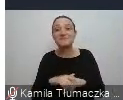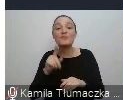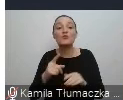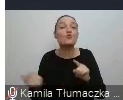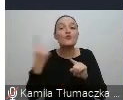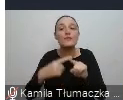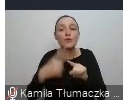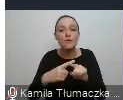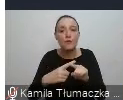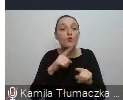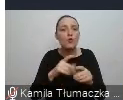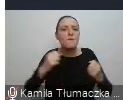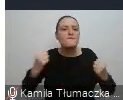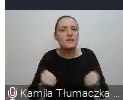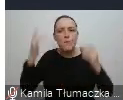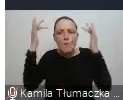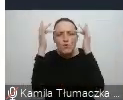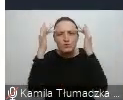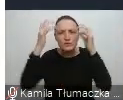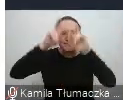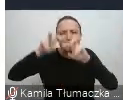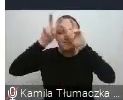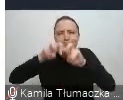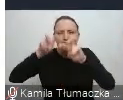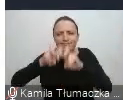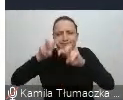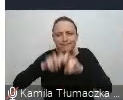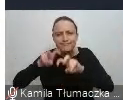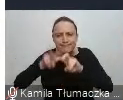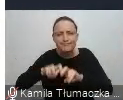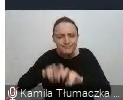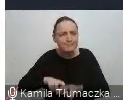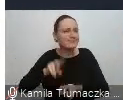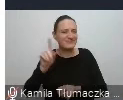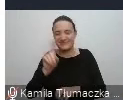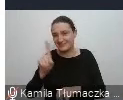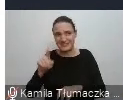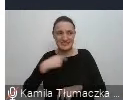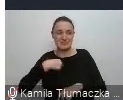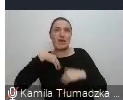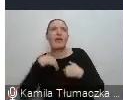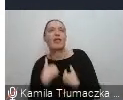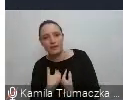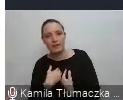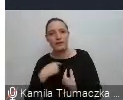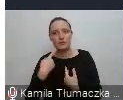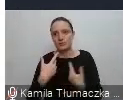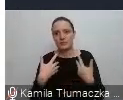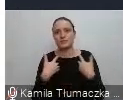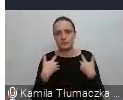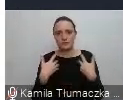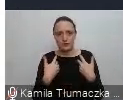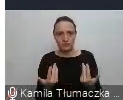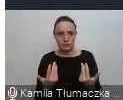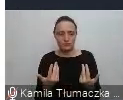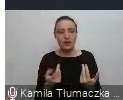Dodatkowo oszczędzają nam ten wysiłek mózgu, który gdyby cały czas był na wysokich obrotach, to po prostu byśmy w życiu sobie samymi z sobą